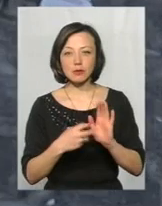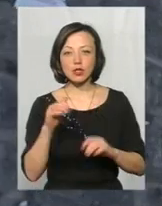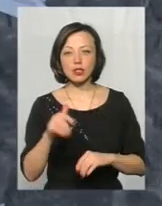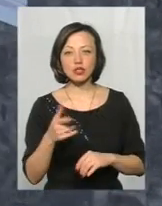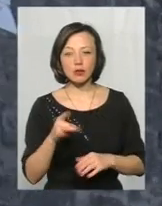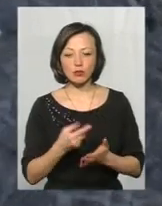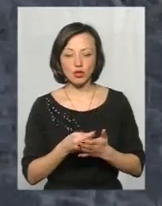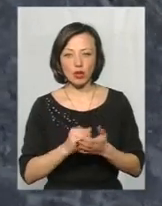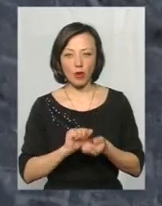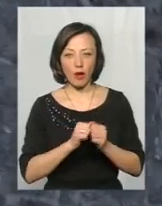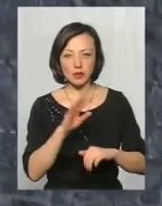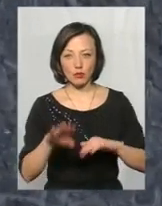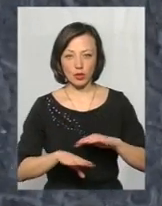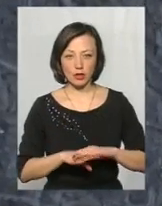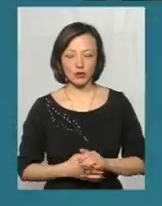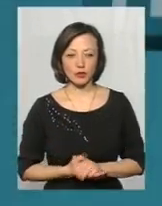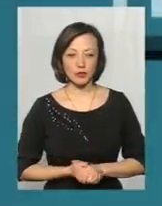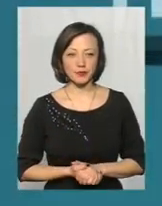гривень з бюджету Кам'янеця-Подільського.